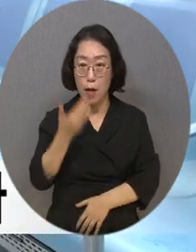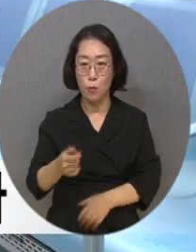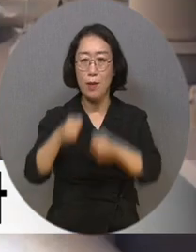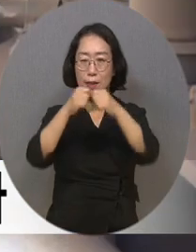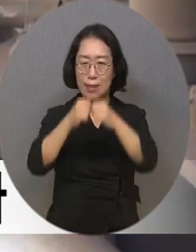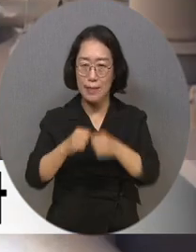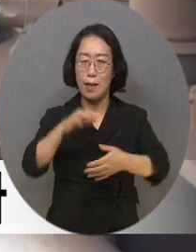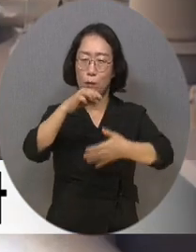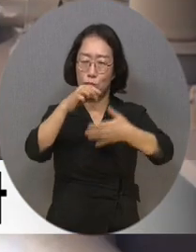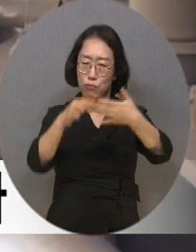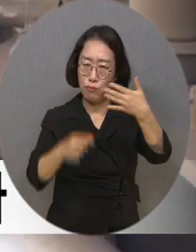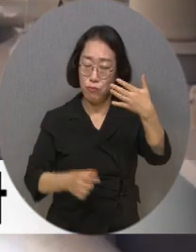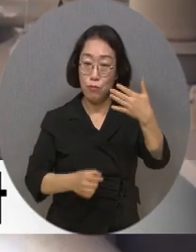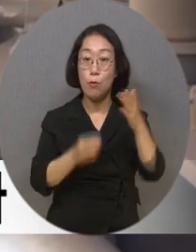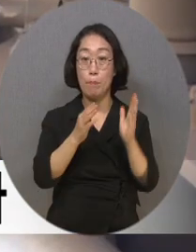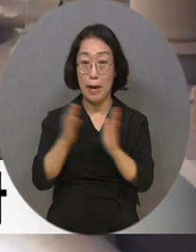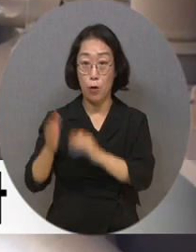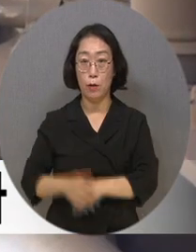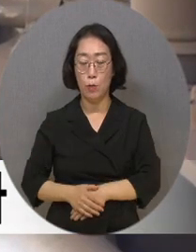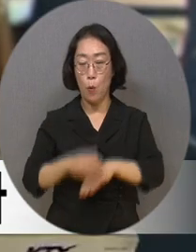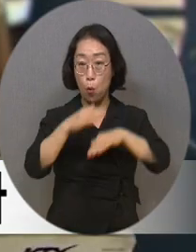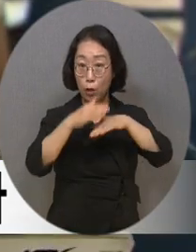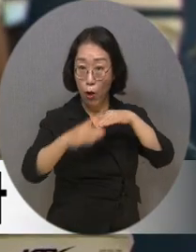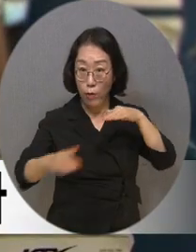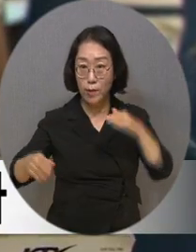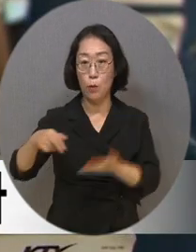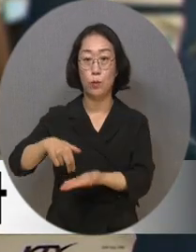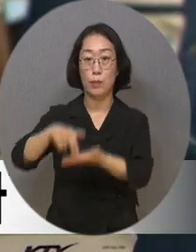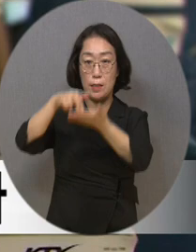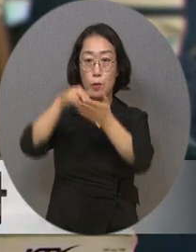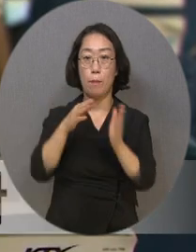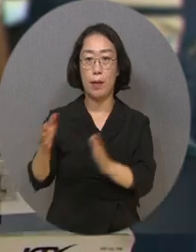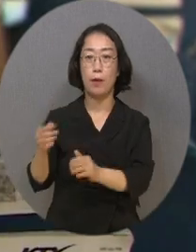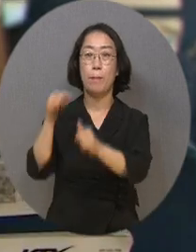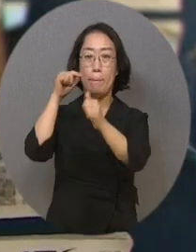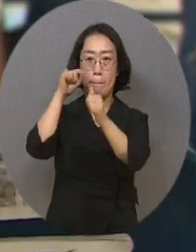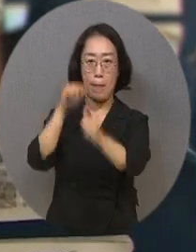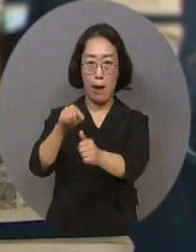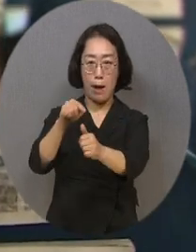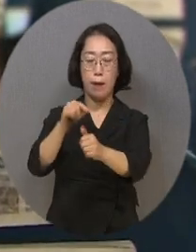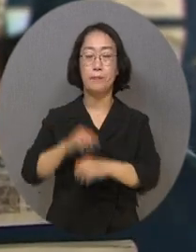마련했고, 궤도 시설에는 경사로, 승강기 등을 설치하도록 했습니다.